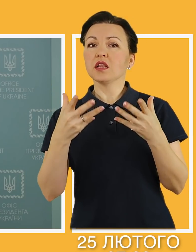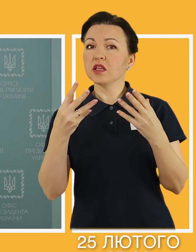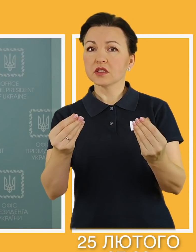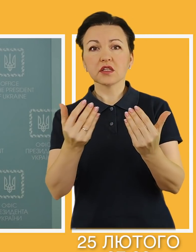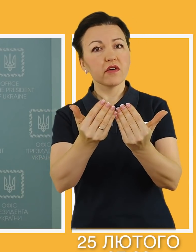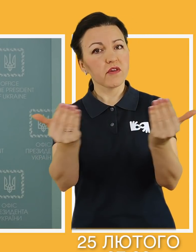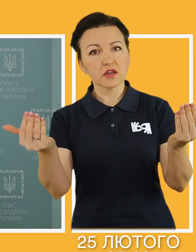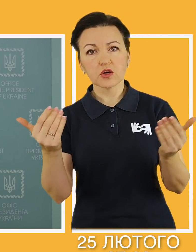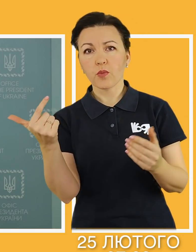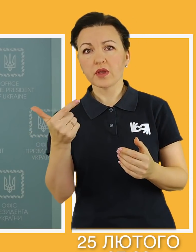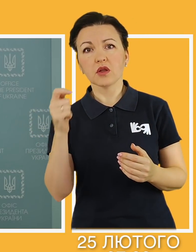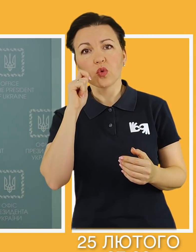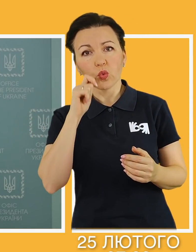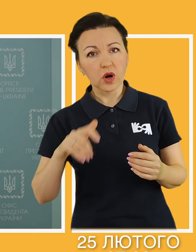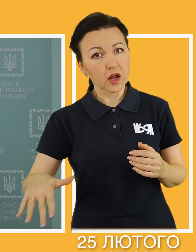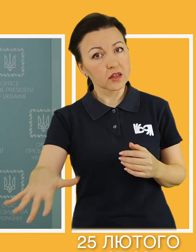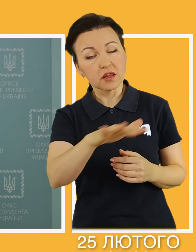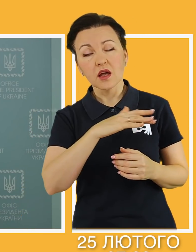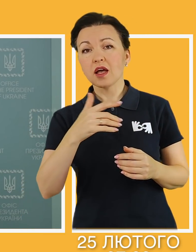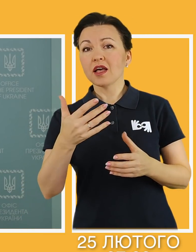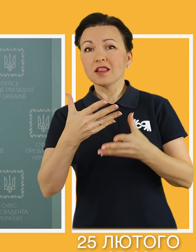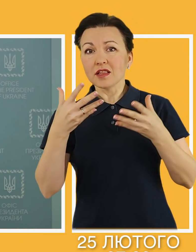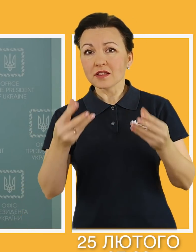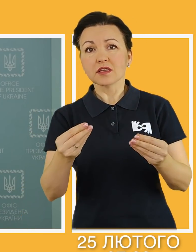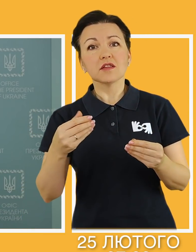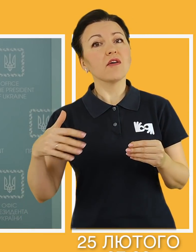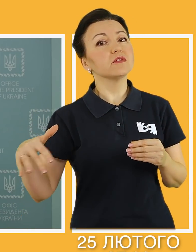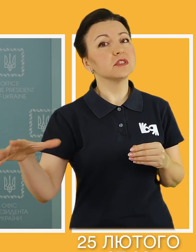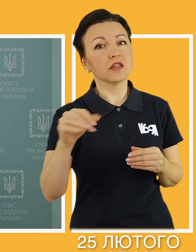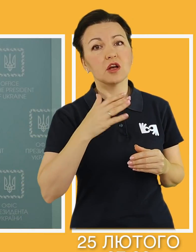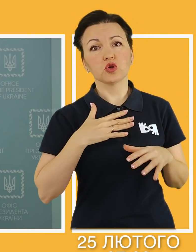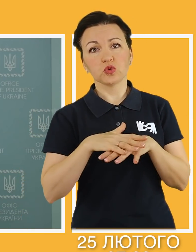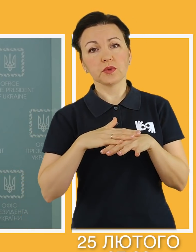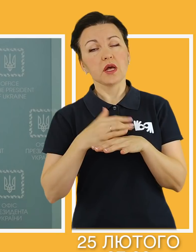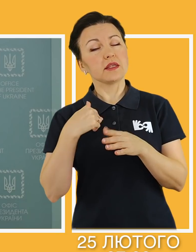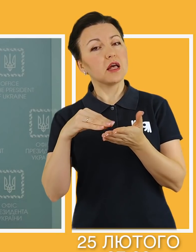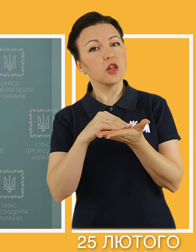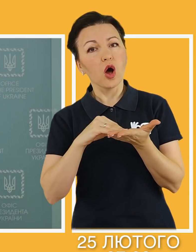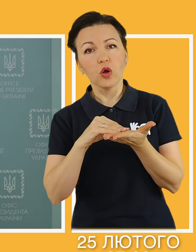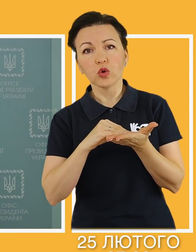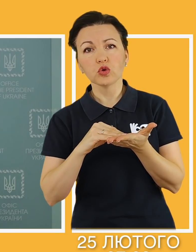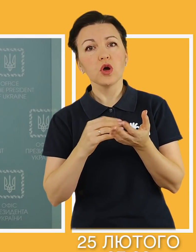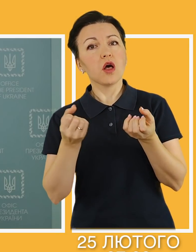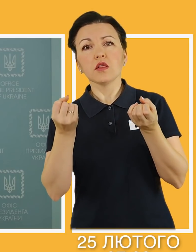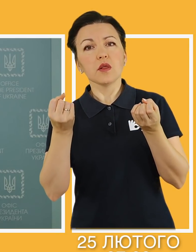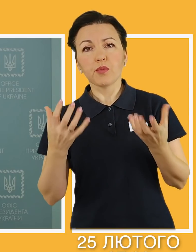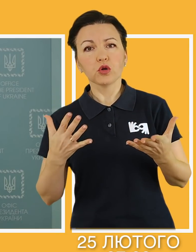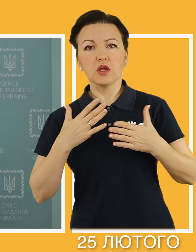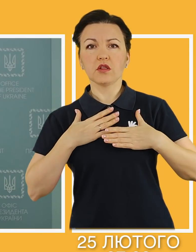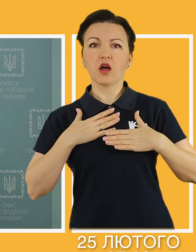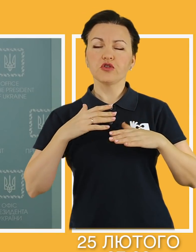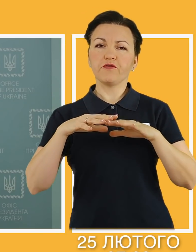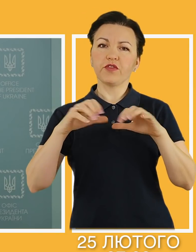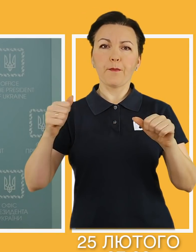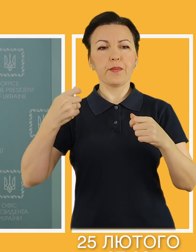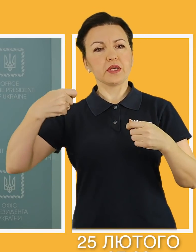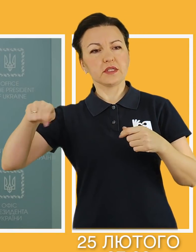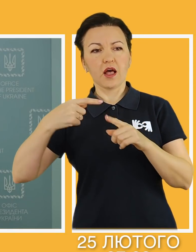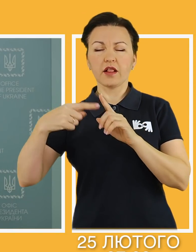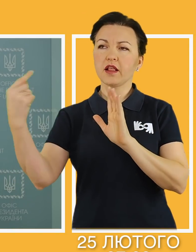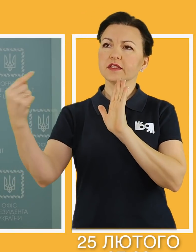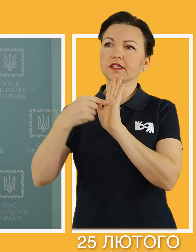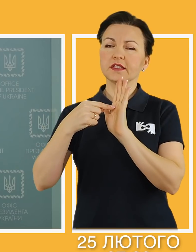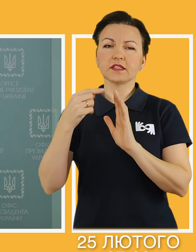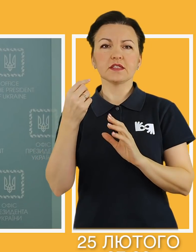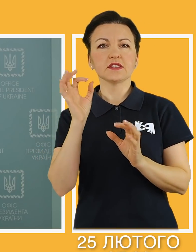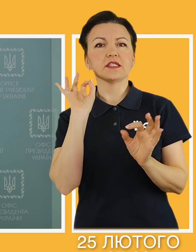тиск. Тиск на вас, громадяни України, тиск на все наше суспільство. Я наголошую, не просто на владу, на всіх